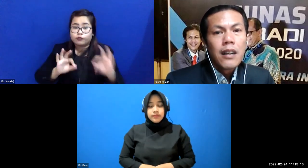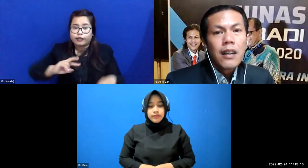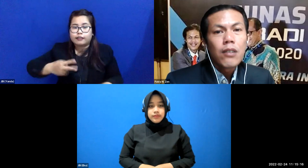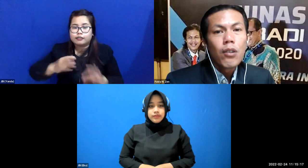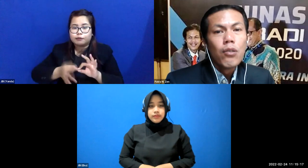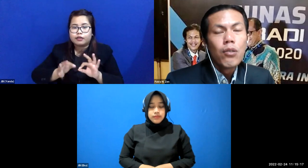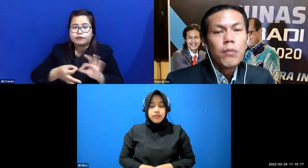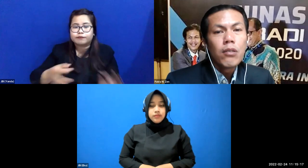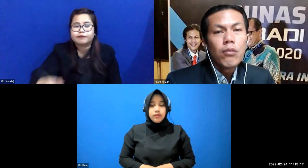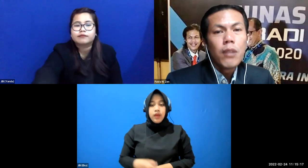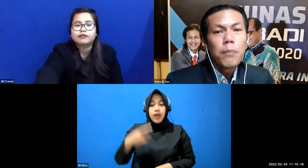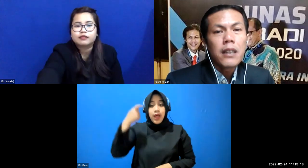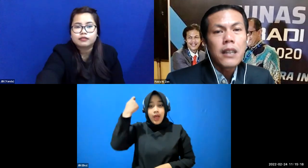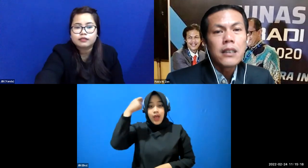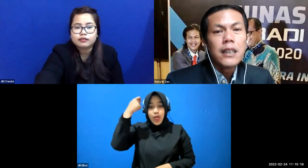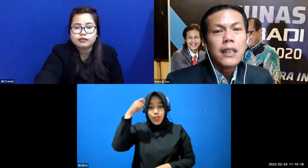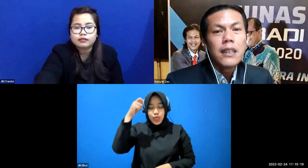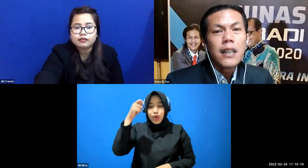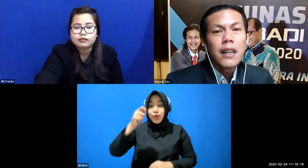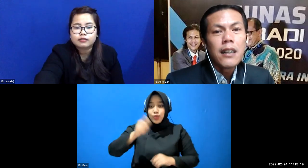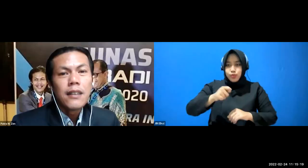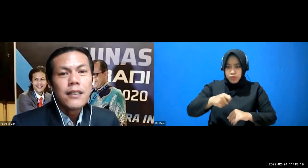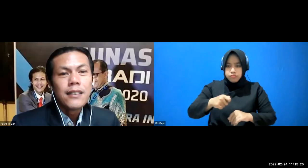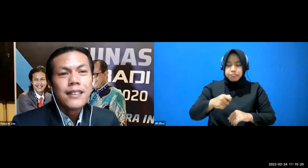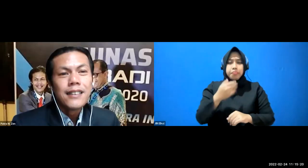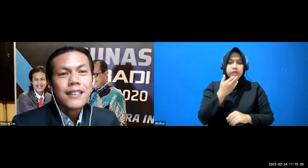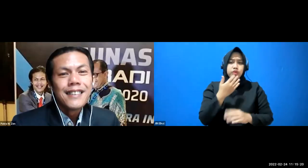kantor hukum itu sudah pintar sendiri dia.